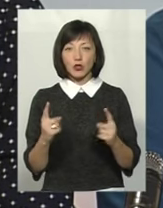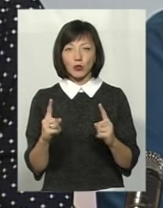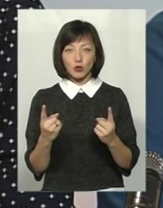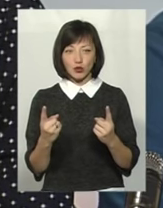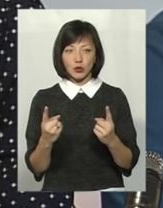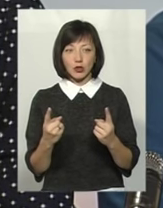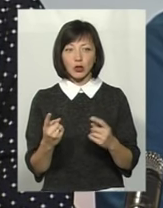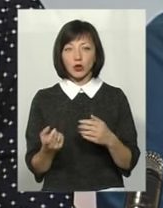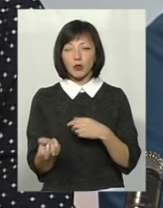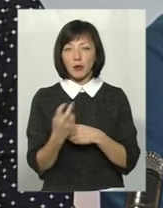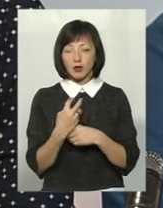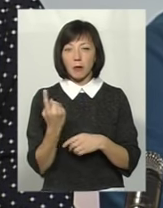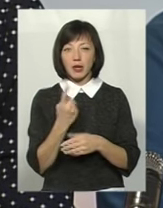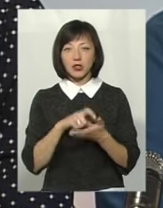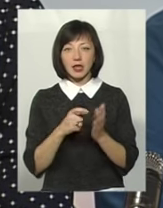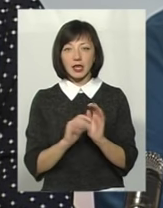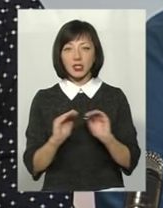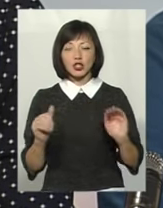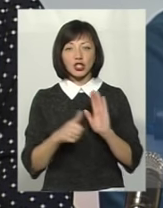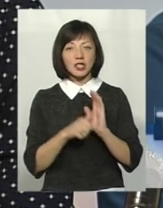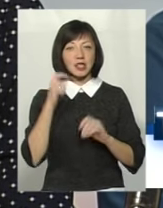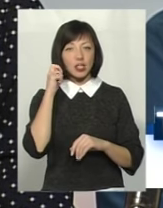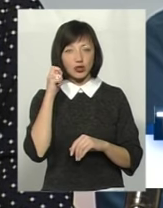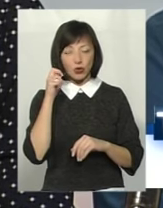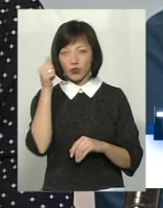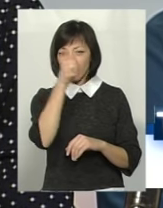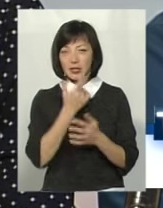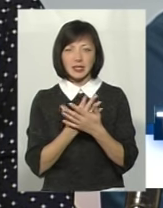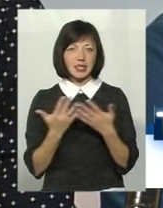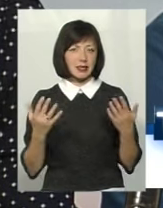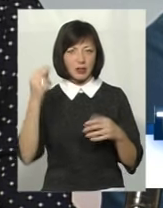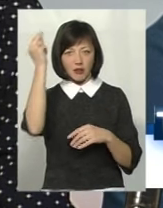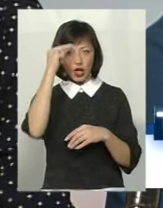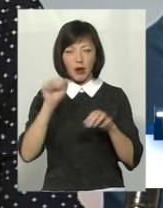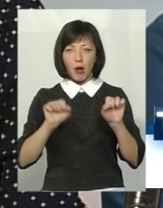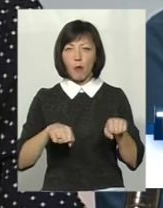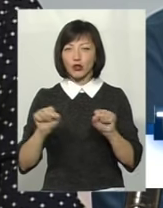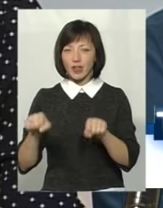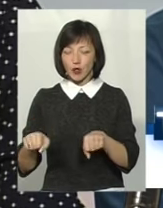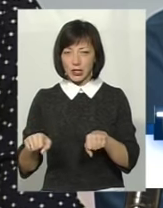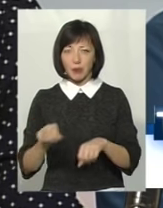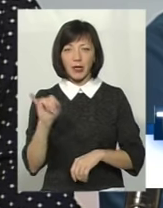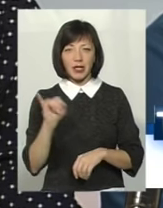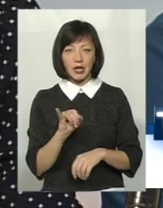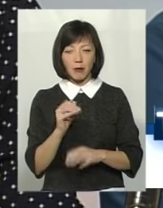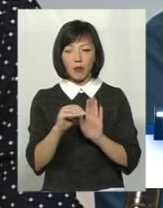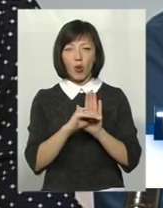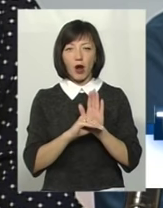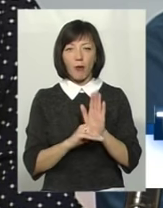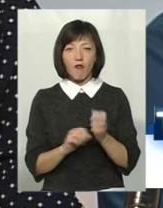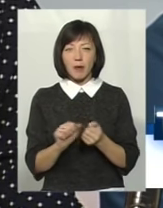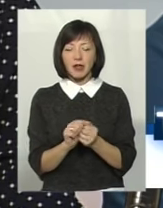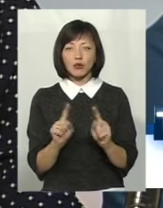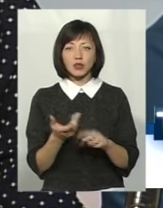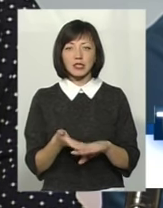до нас приходять перший клас дітки шестирічного віку з різними навчальними можливостями. І програмовий матеріал